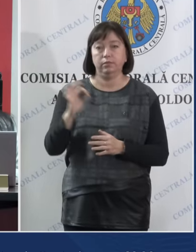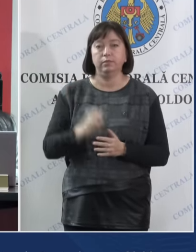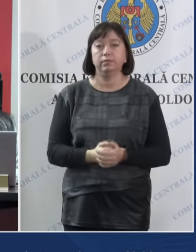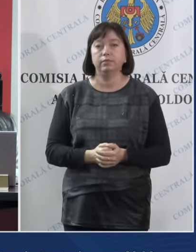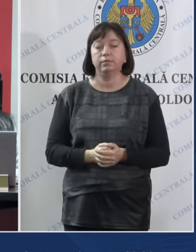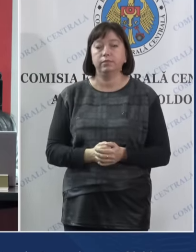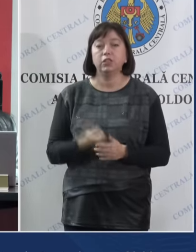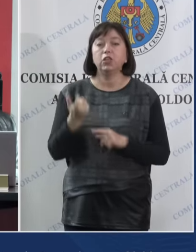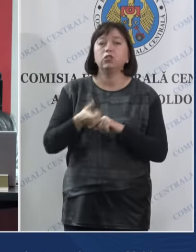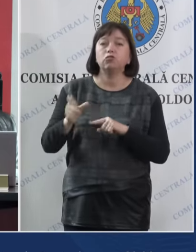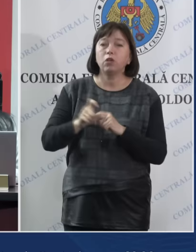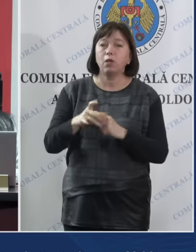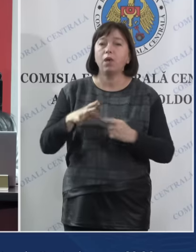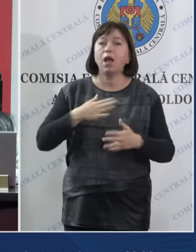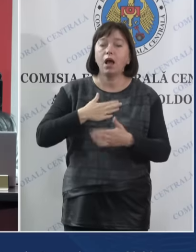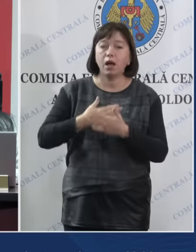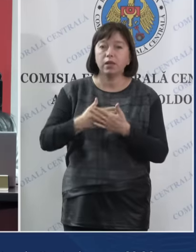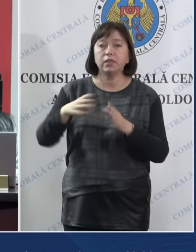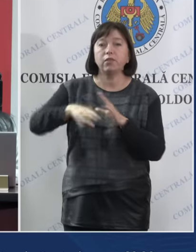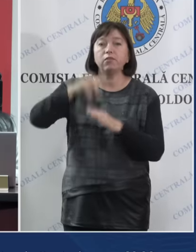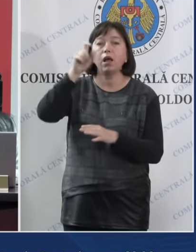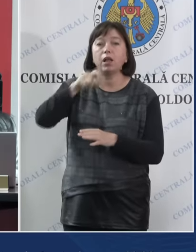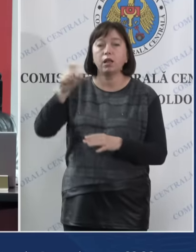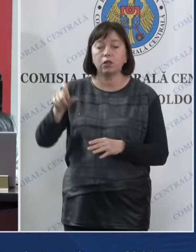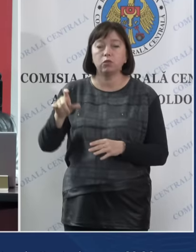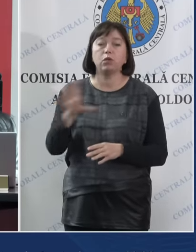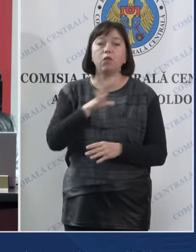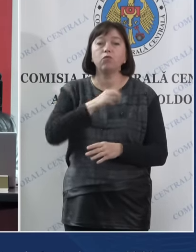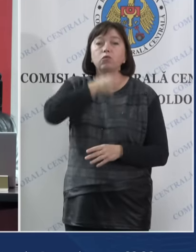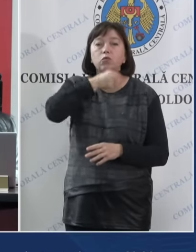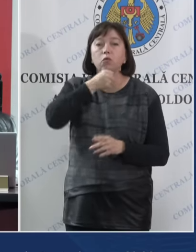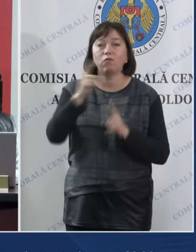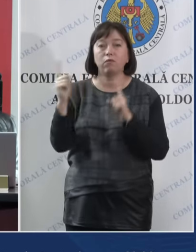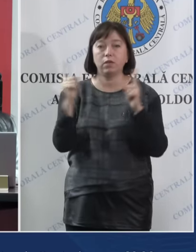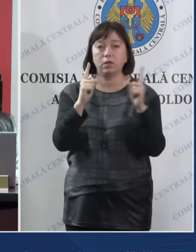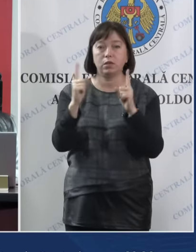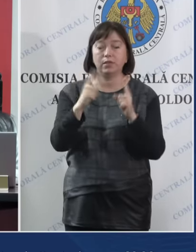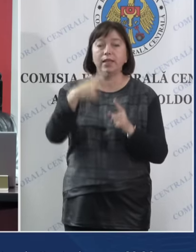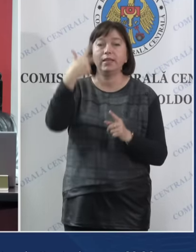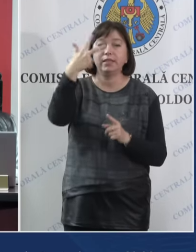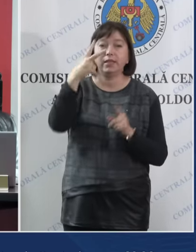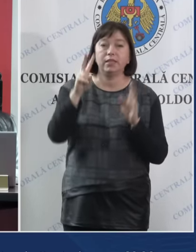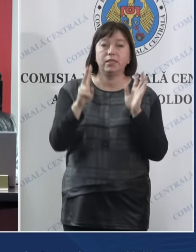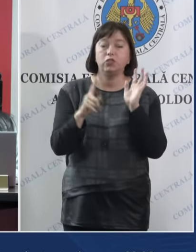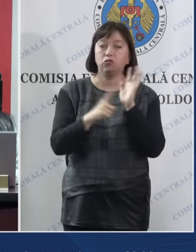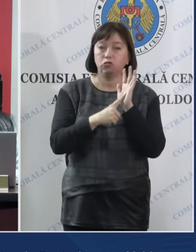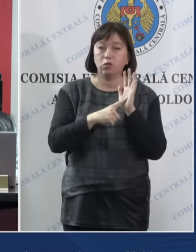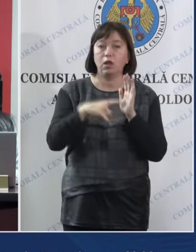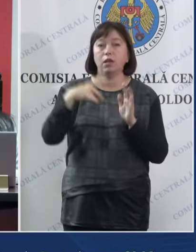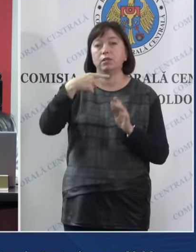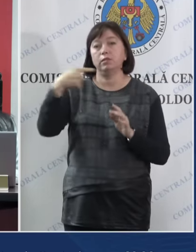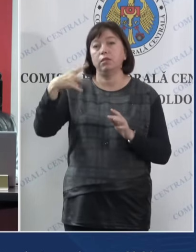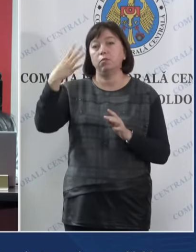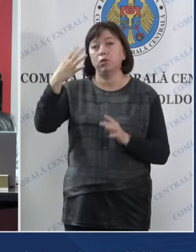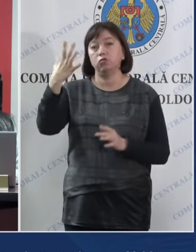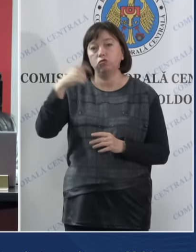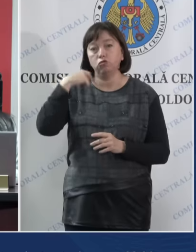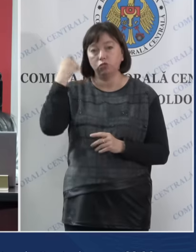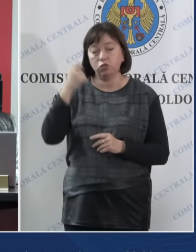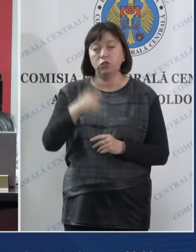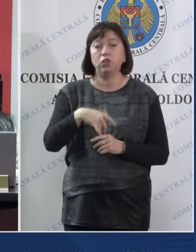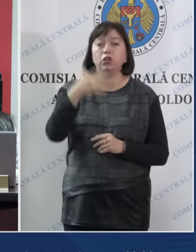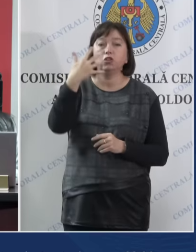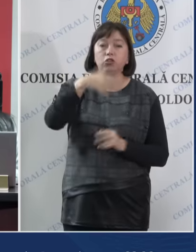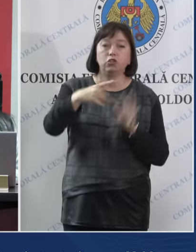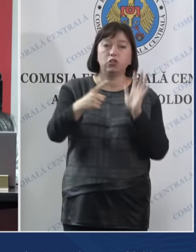Cei mai activ alegători au fost cu vârsta cuprinsă între 36,45 și